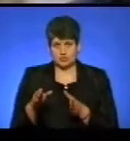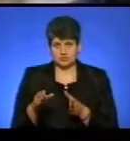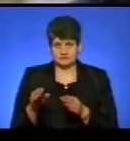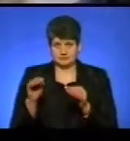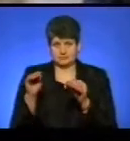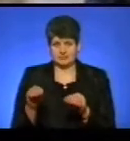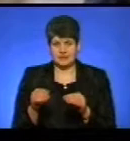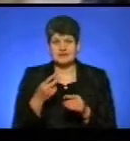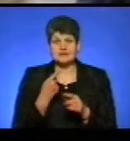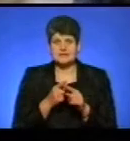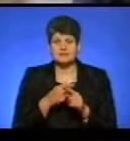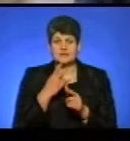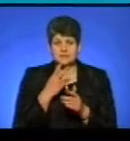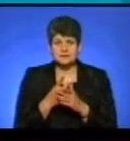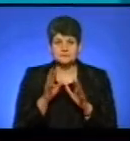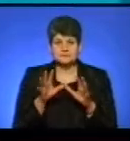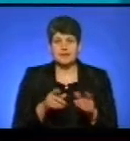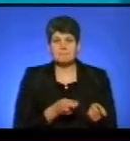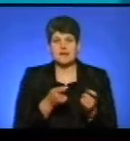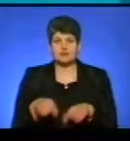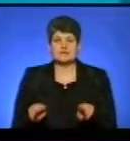в законі України про місцеві вибори, і, відповідно, переносних.